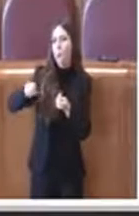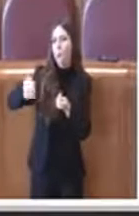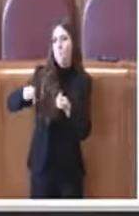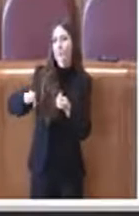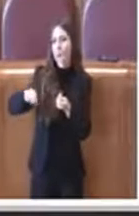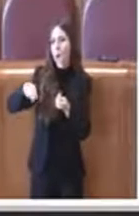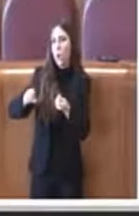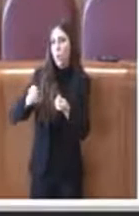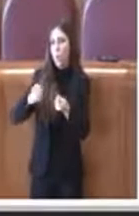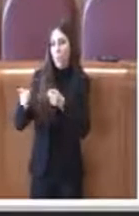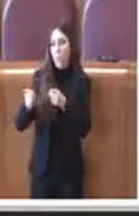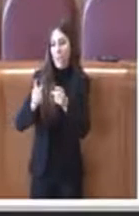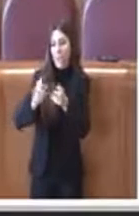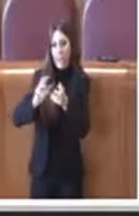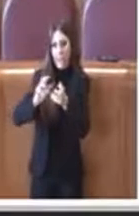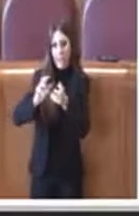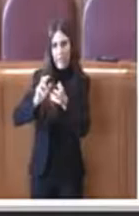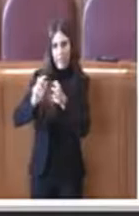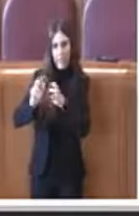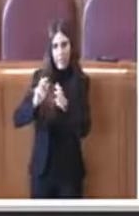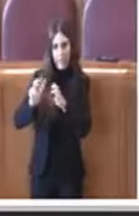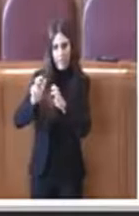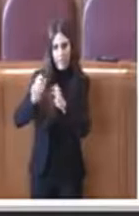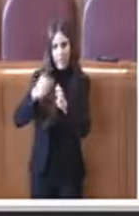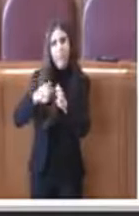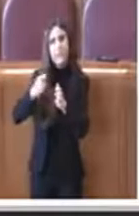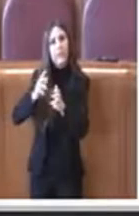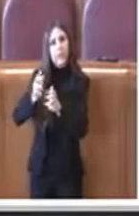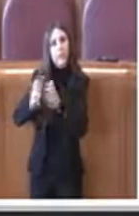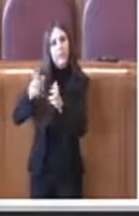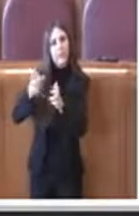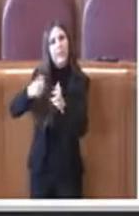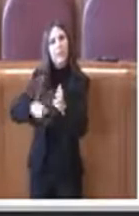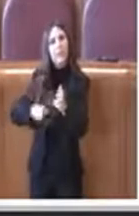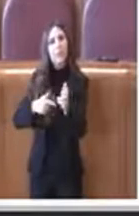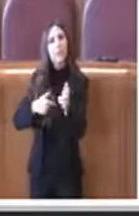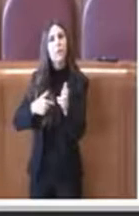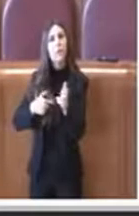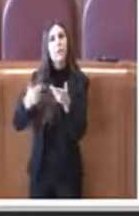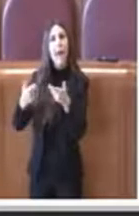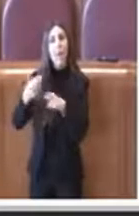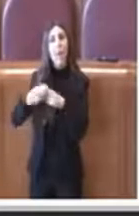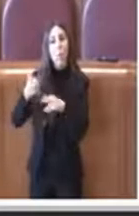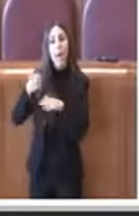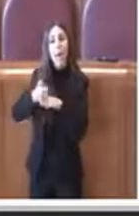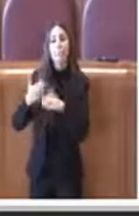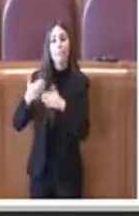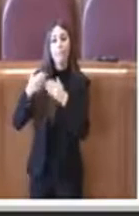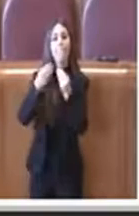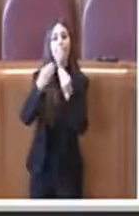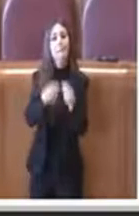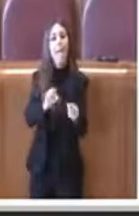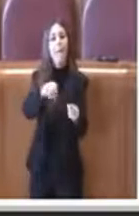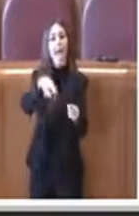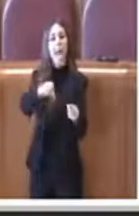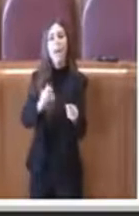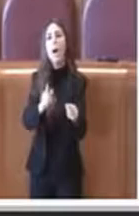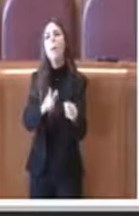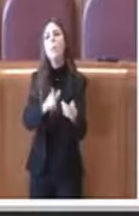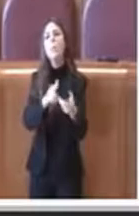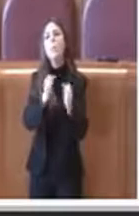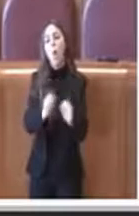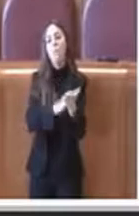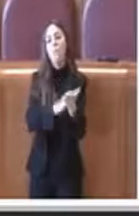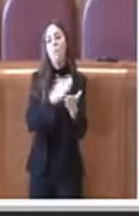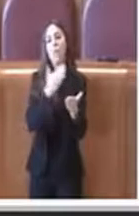crisi fu dato da Roma Capitale a Ama per rivalutare il capitale di Ama e